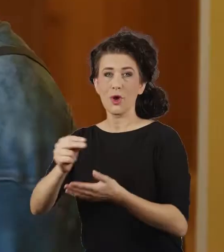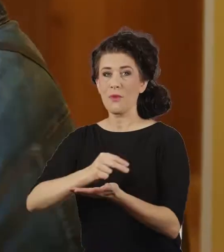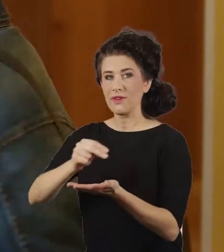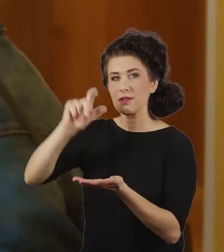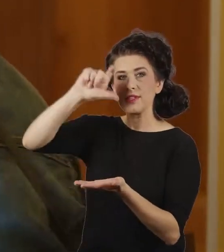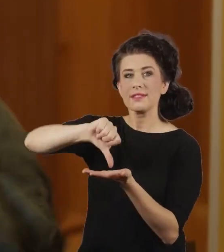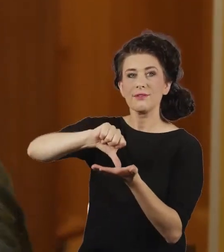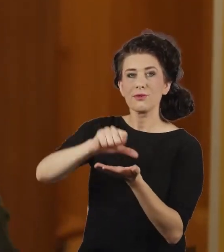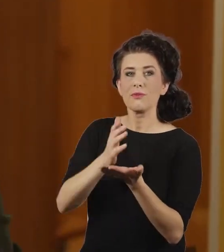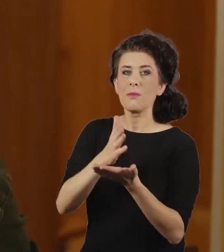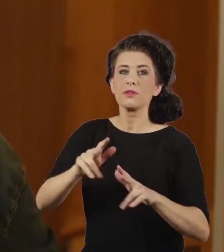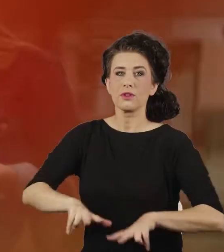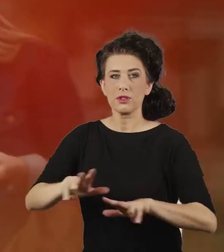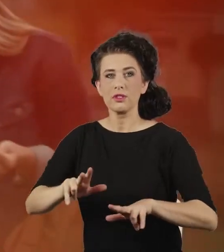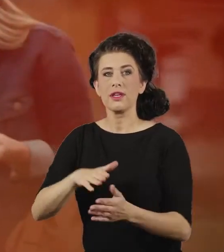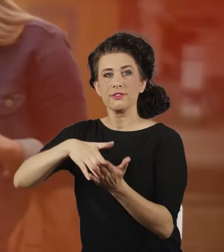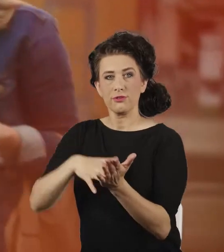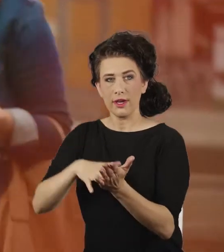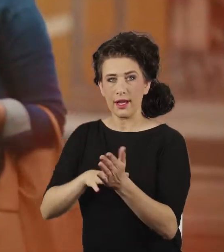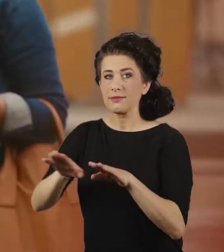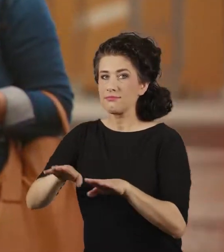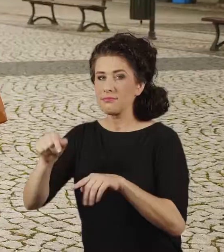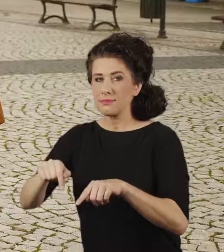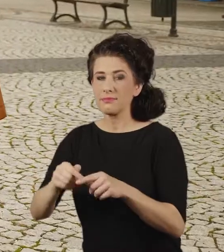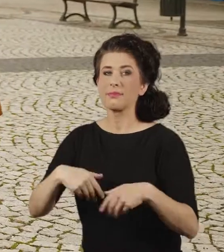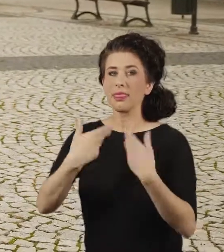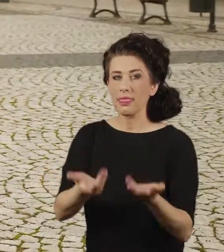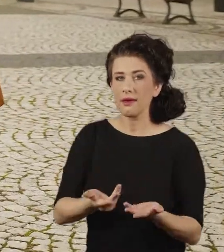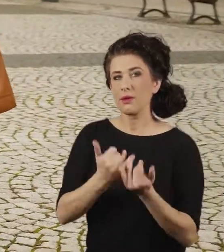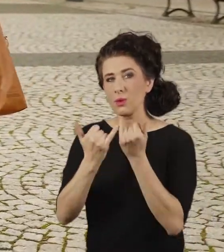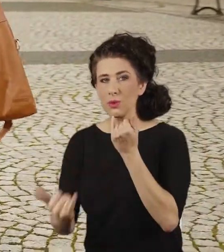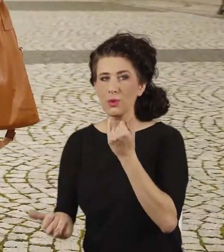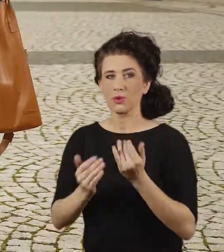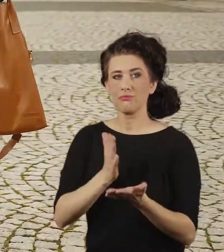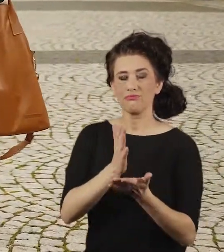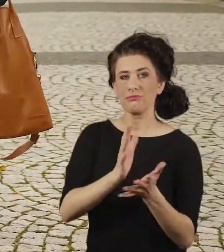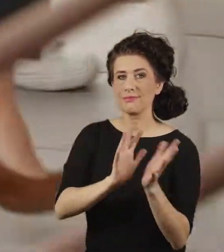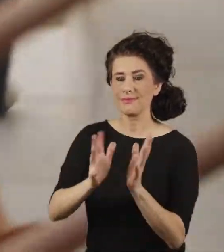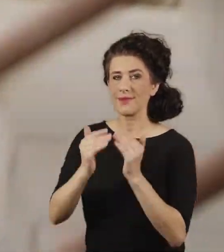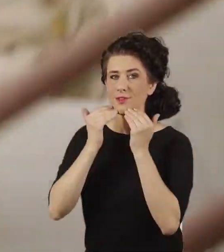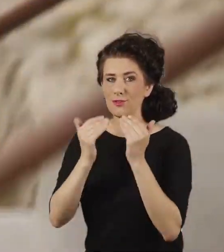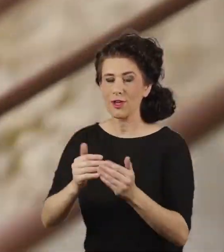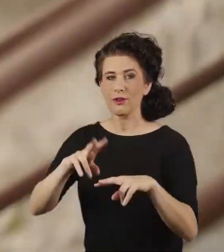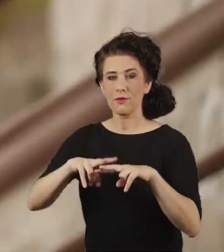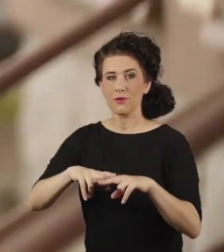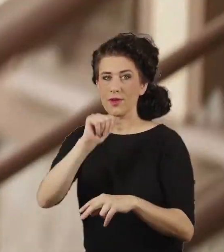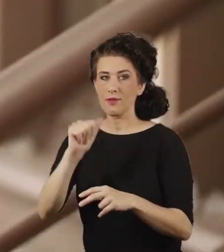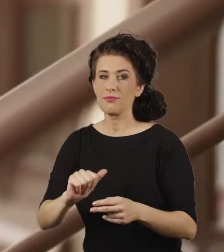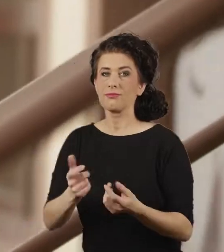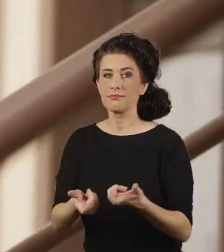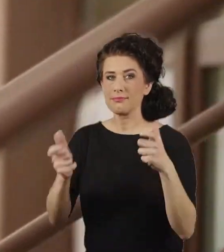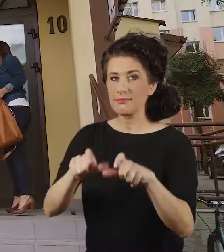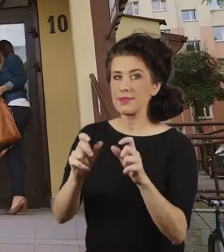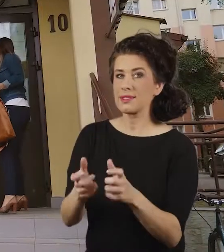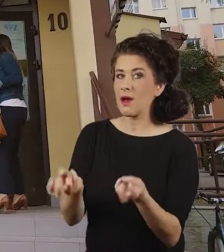Centrum Pomocy Rodzinie w Sieradzu oferuje szereg usług opiekuńczych. Dzięki Funduszom Europejskim powołano projekt